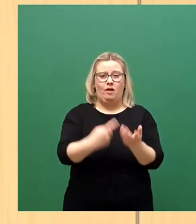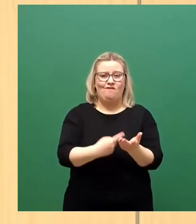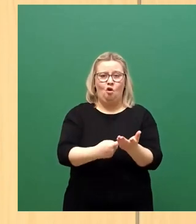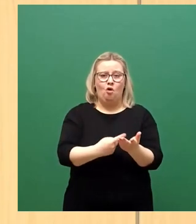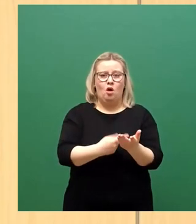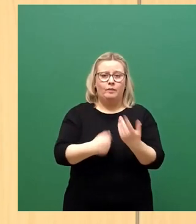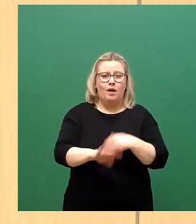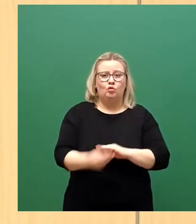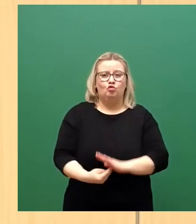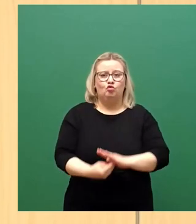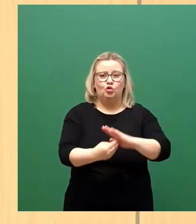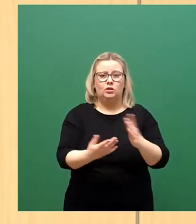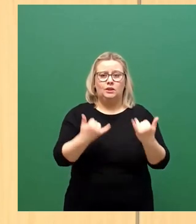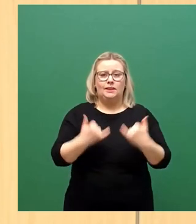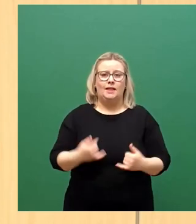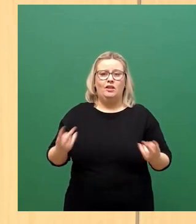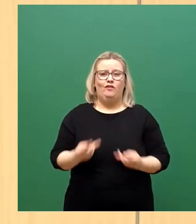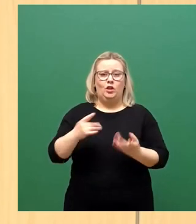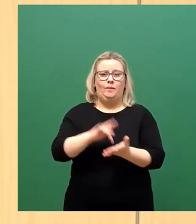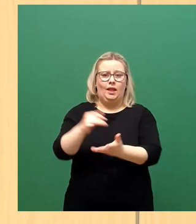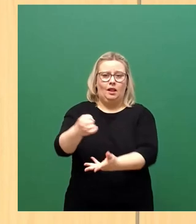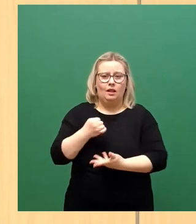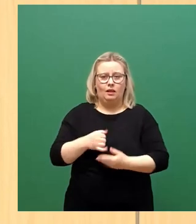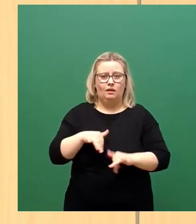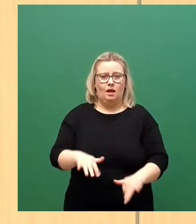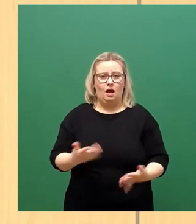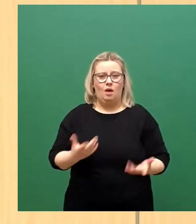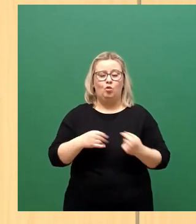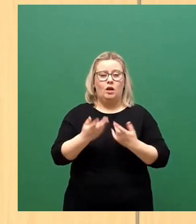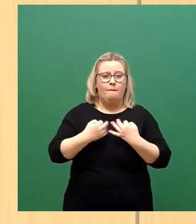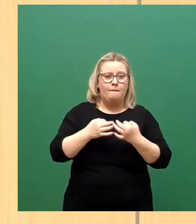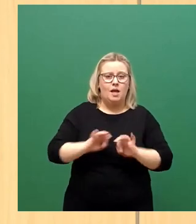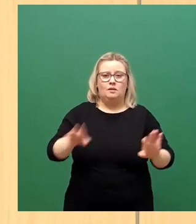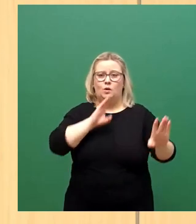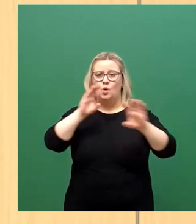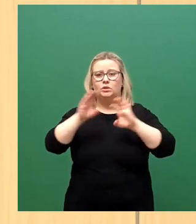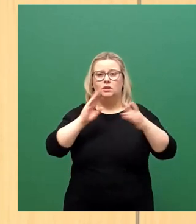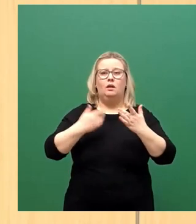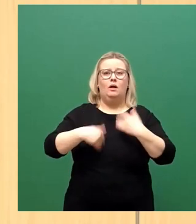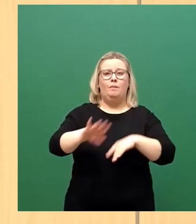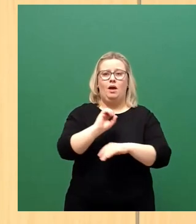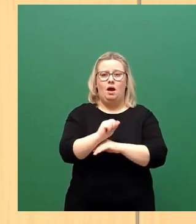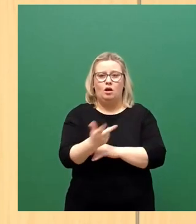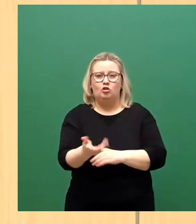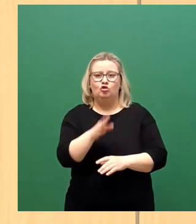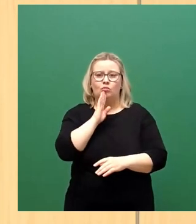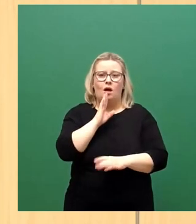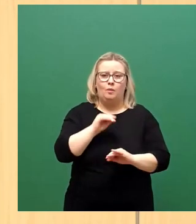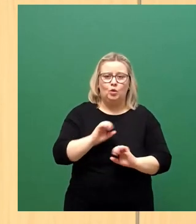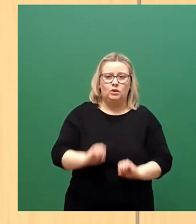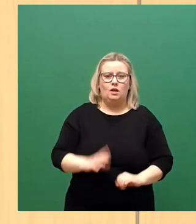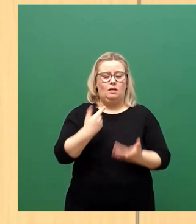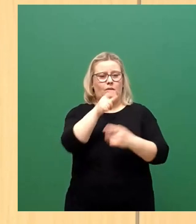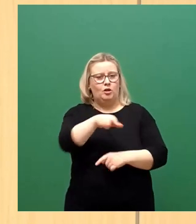unterstützen. Inzwischen sind Fördermittel dazu da. Man kann es besser kommunizieren. Man kann es mehrsprachig kommunizieren. Man kann noch besser an den Menschen dran sein.